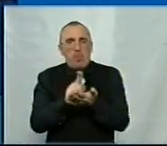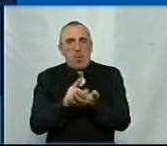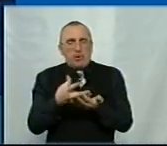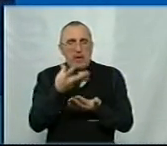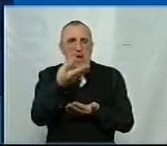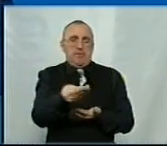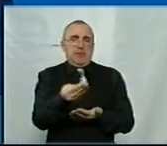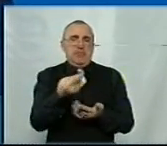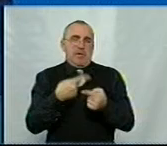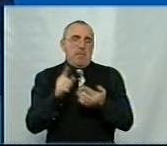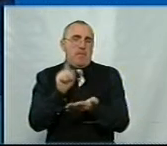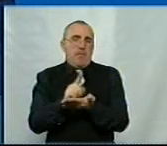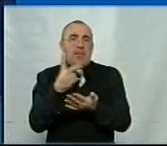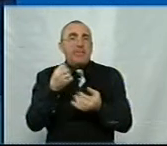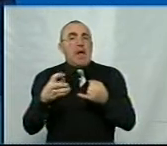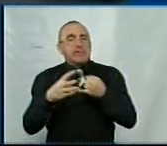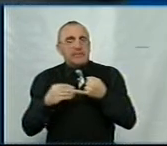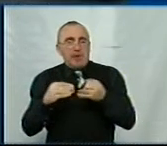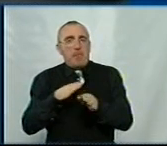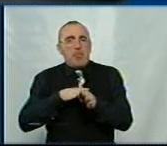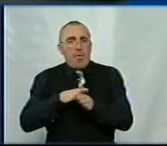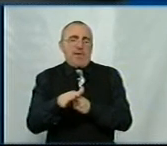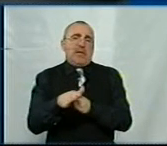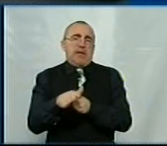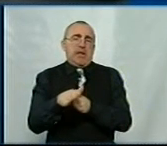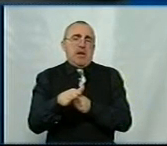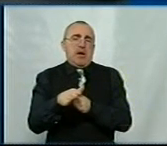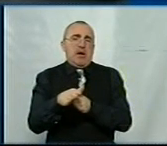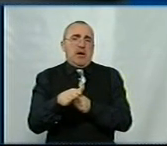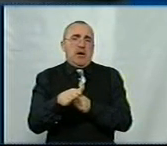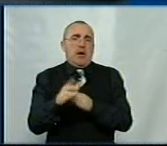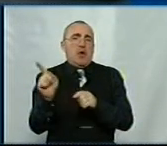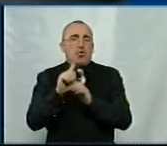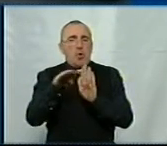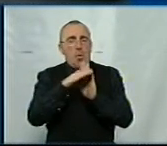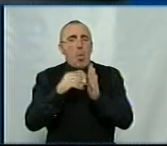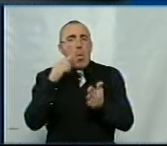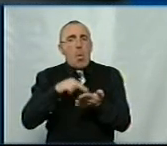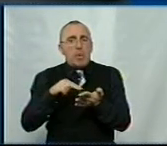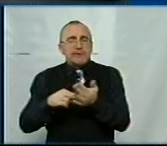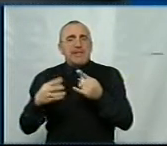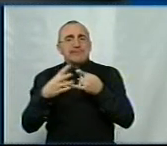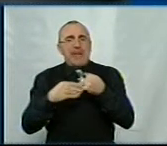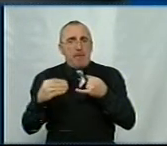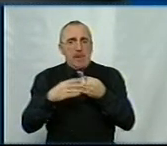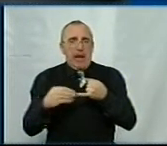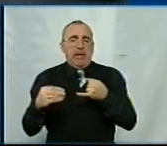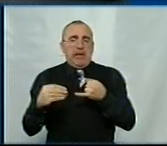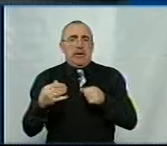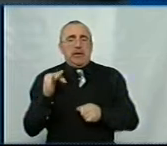Наприклад, ті ж податки на землю. Проведена нормативна оцінка землі. І